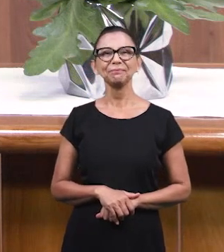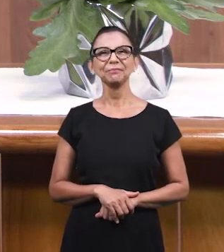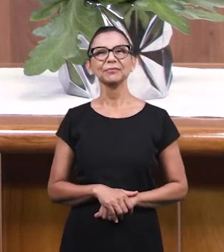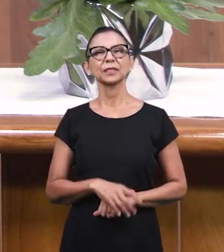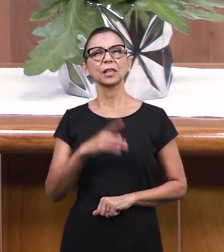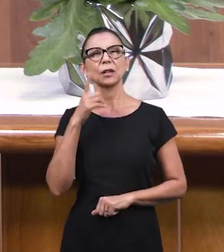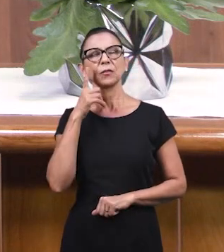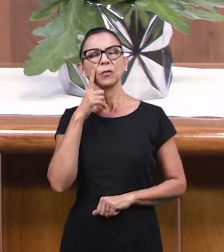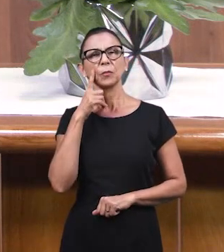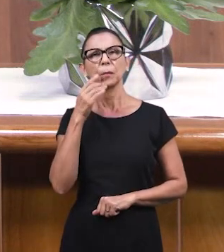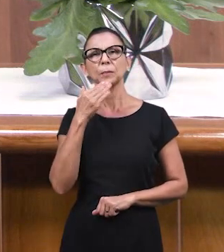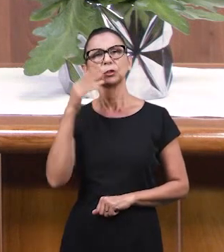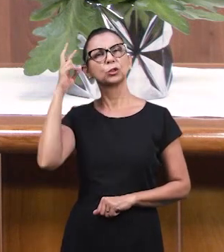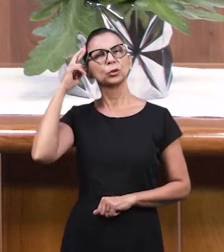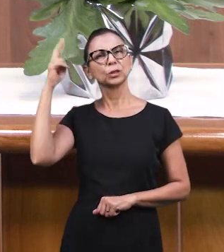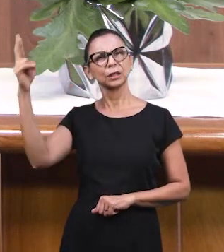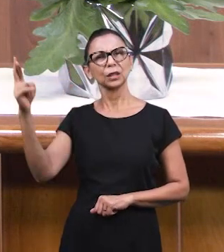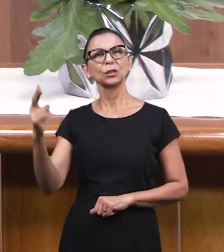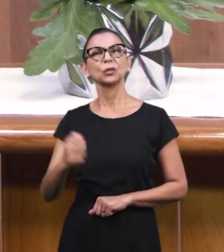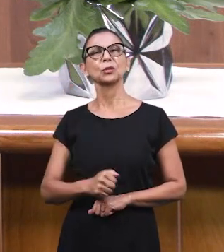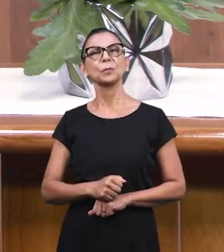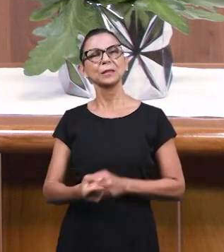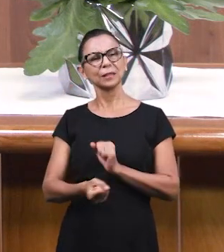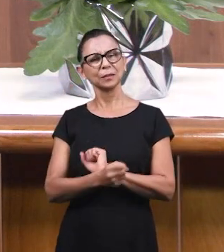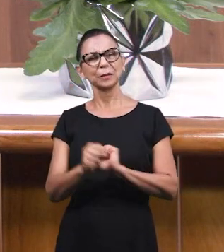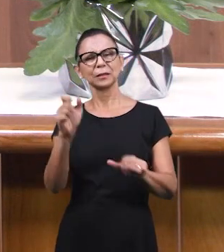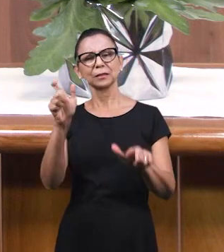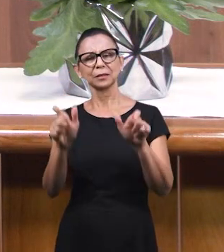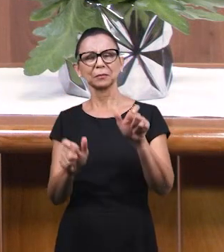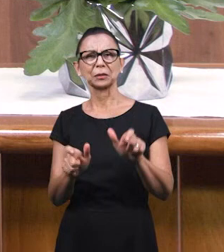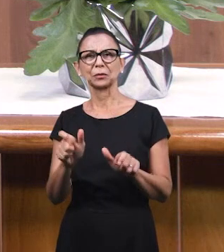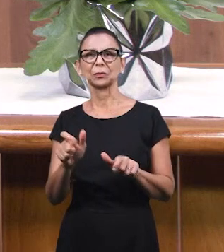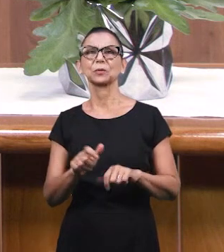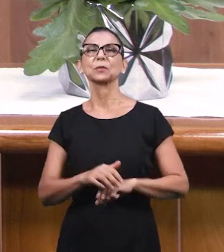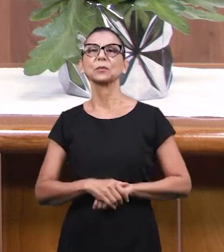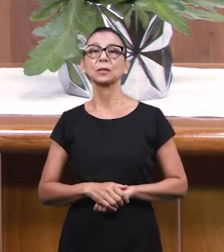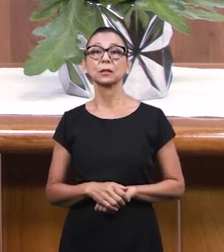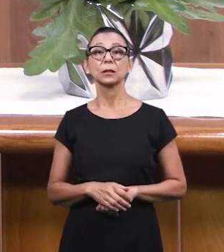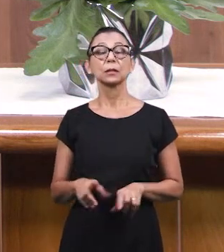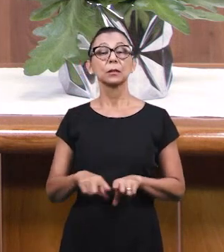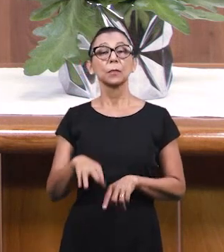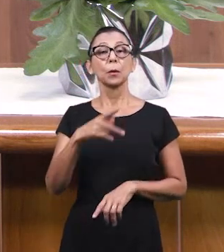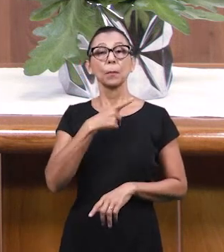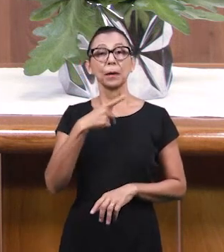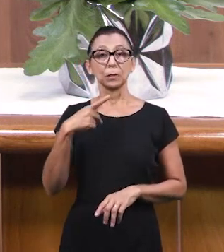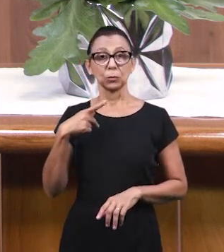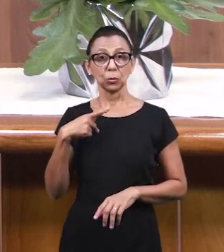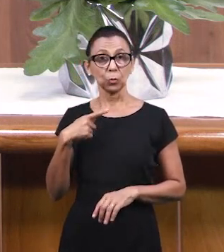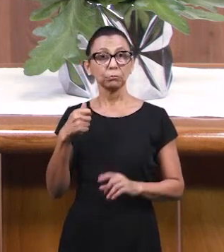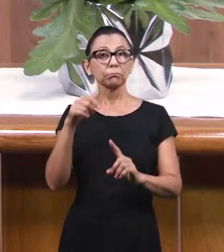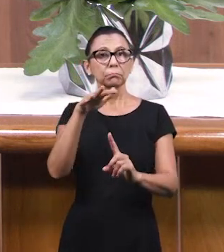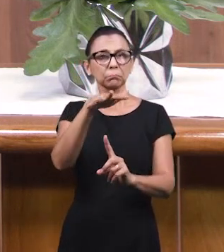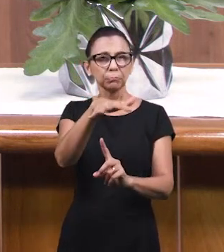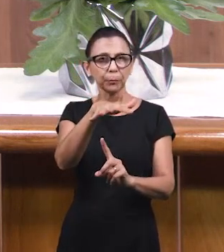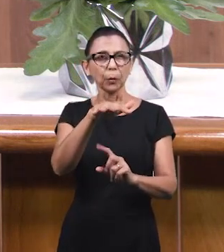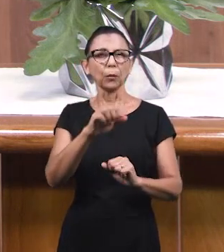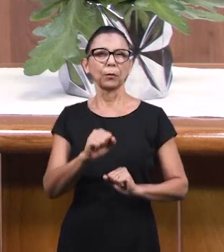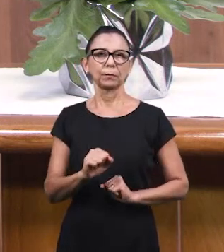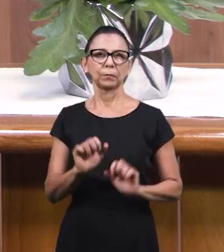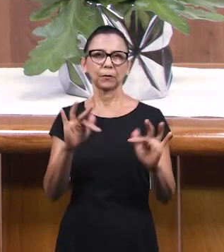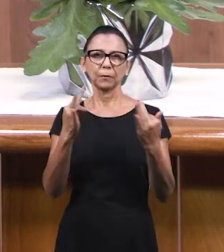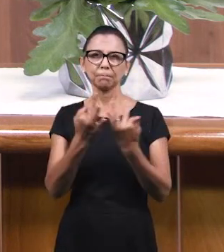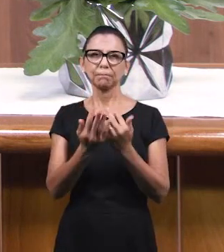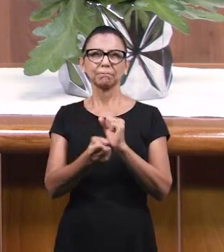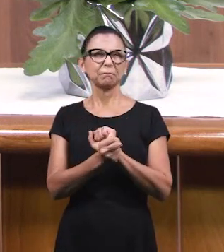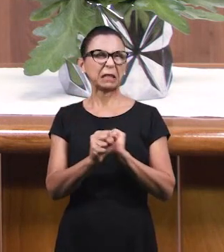о жизнях, о нуждах, чтобы Бог мог освобождать. Пастора, где бы ни находились, давайте простем руки, чтобы Бог